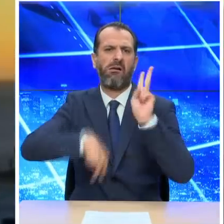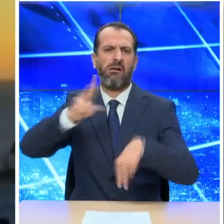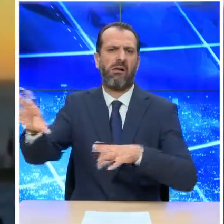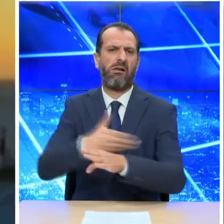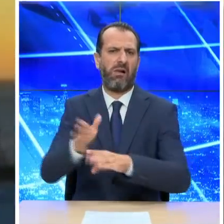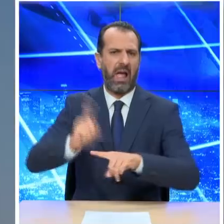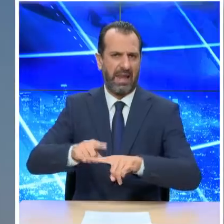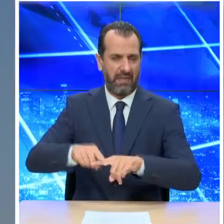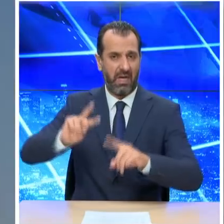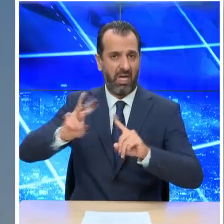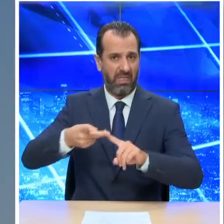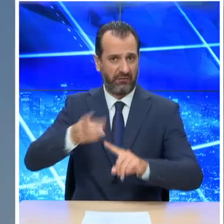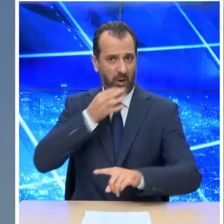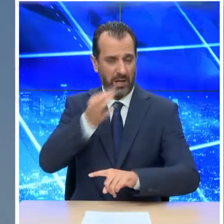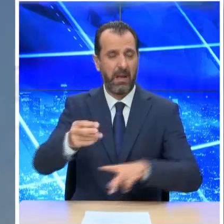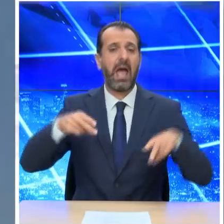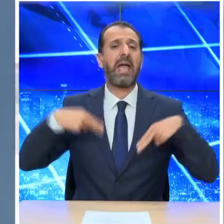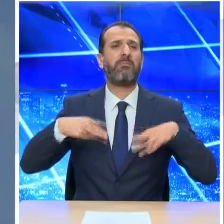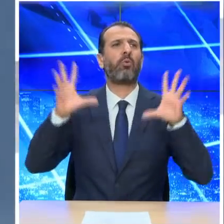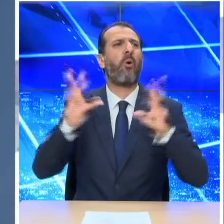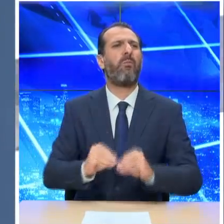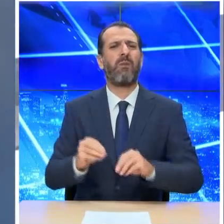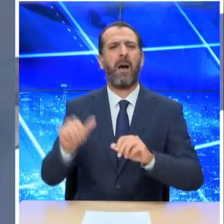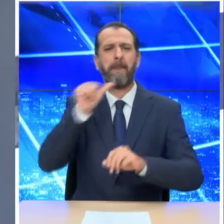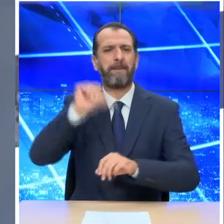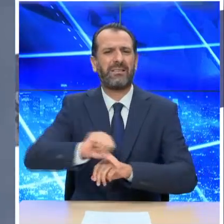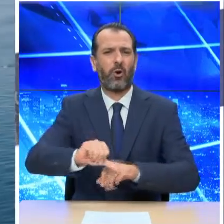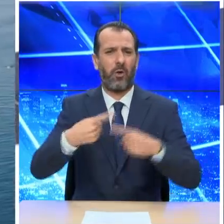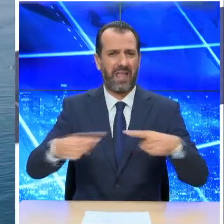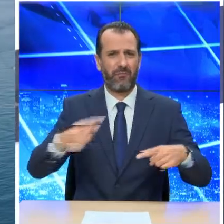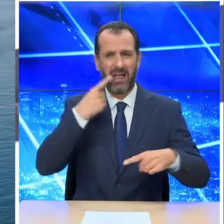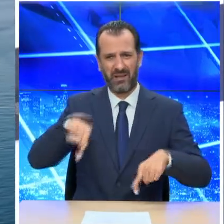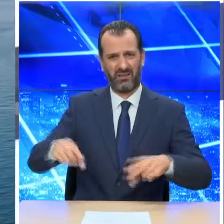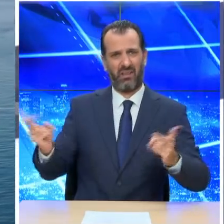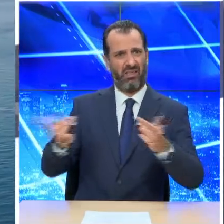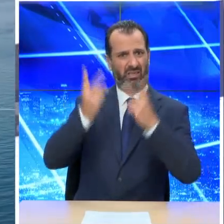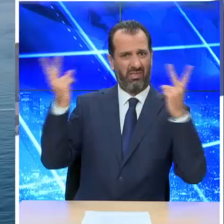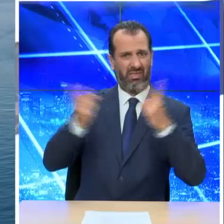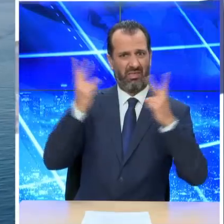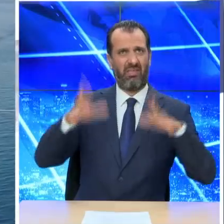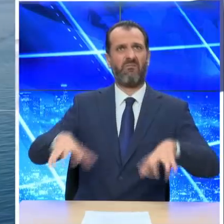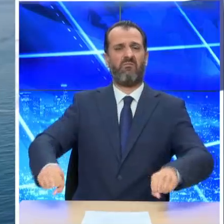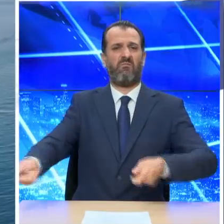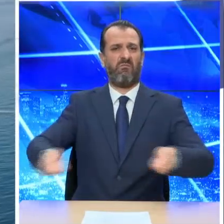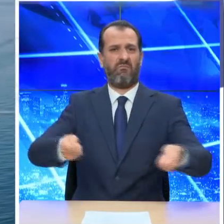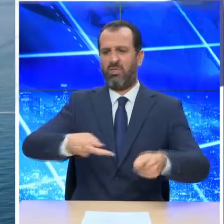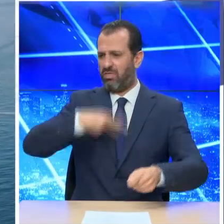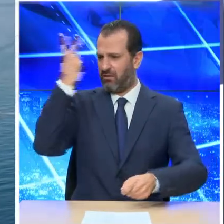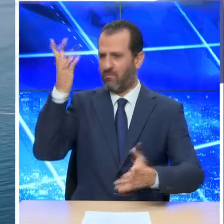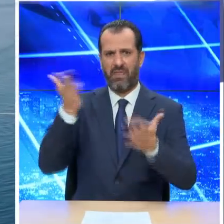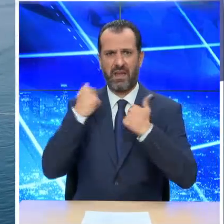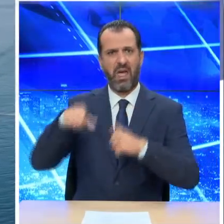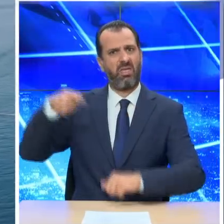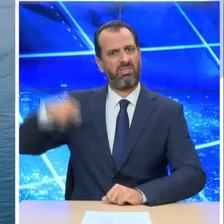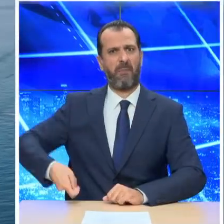Ενέργειας Φατίγκτον Μέζ απείλησε όσους το παίζουν ηγέτες στην Ανατολική Μεσόγειο και δεν έχουν στην ουσία κανένα δικαίωμα ότι θα